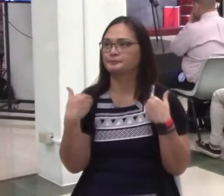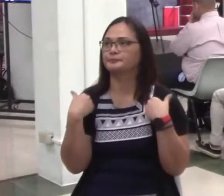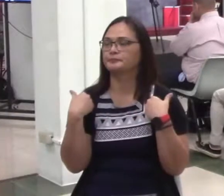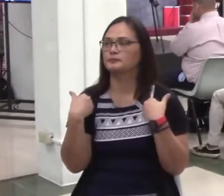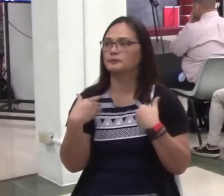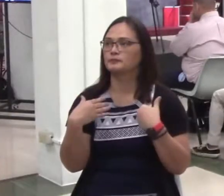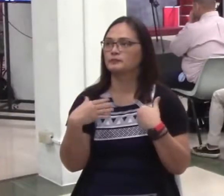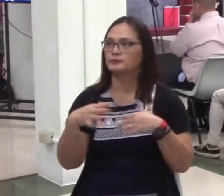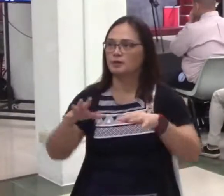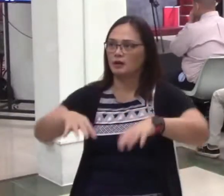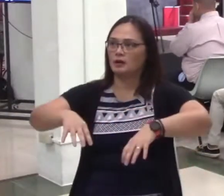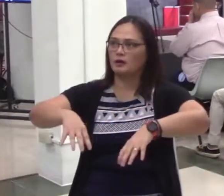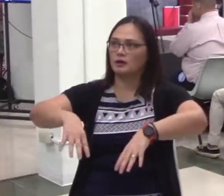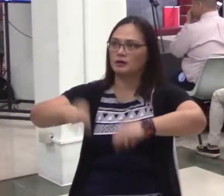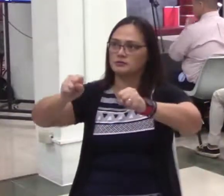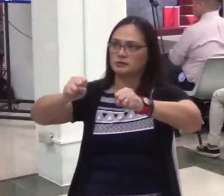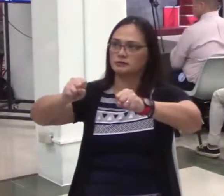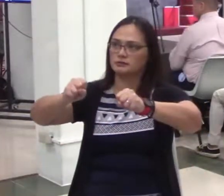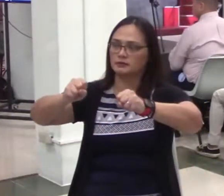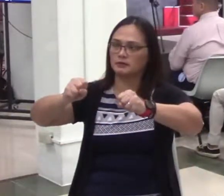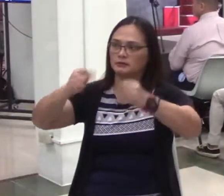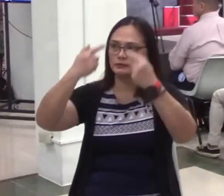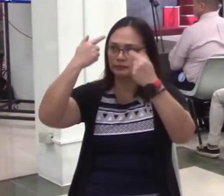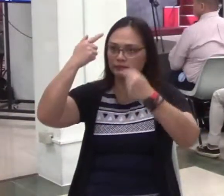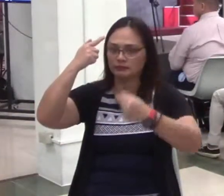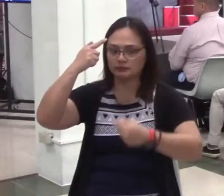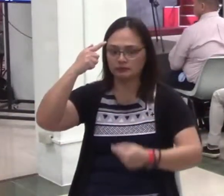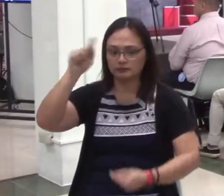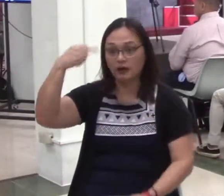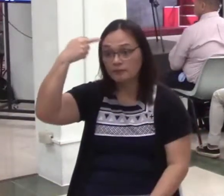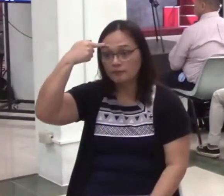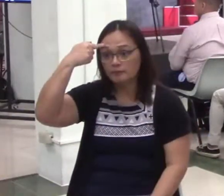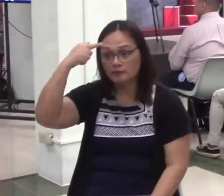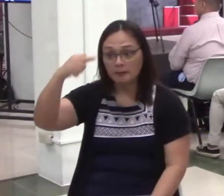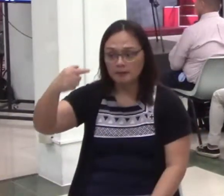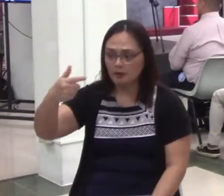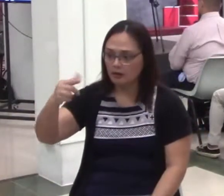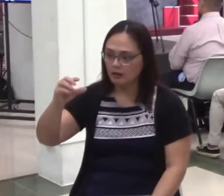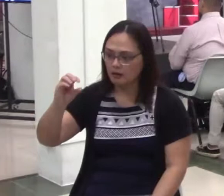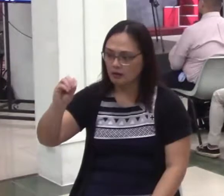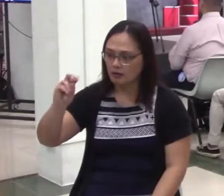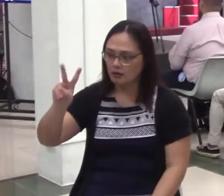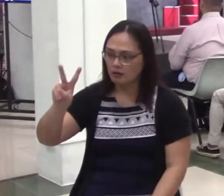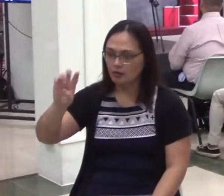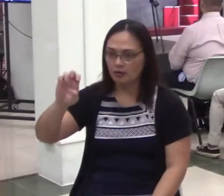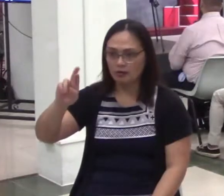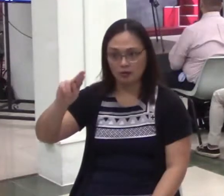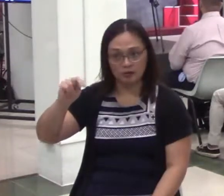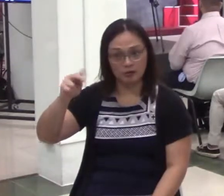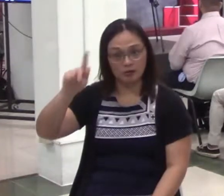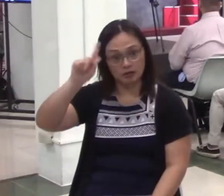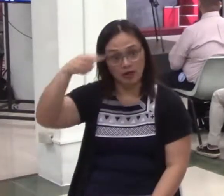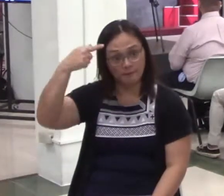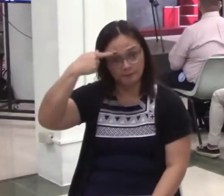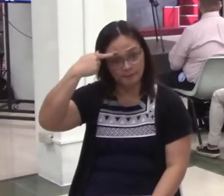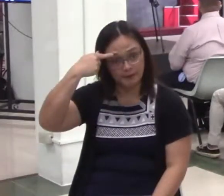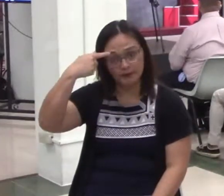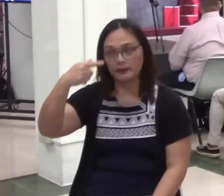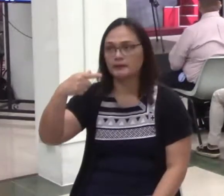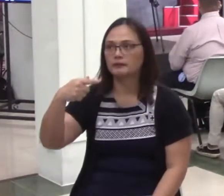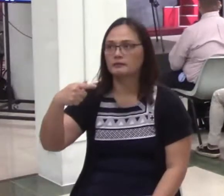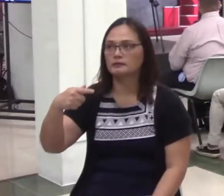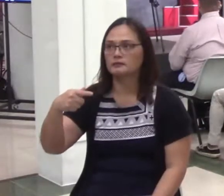ng gobyerno ay hindi ginagawa lahat ng mga deliveries nagiging limitado sapagkat shutdown ng government hindi